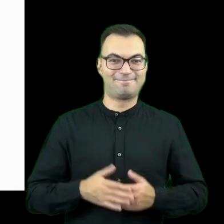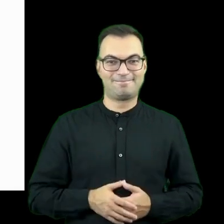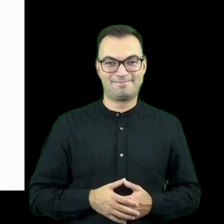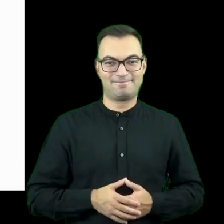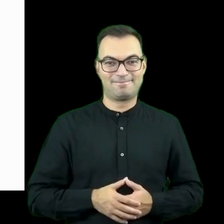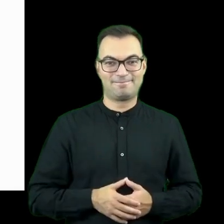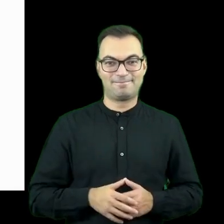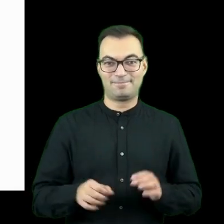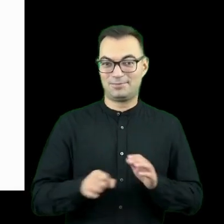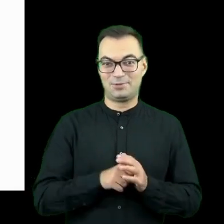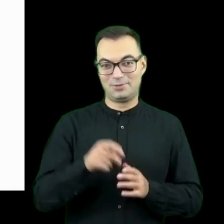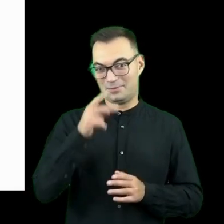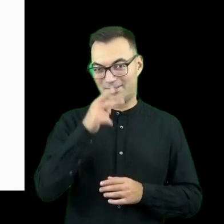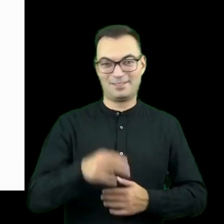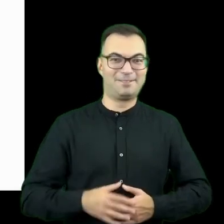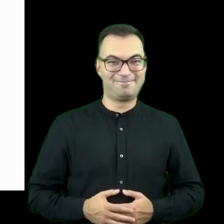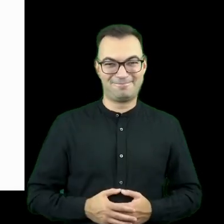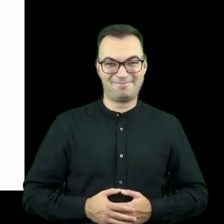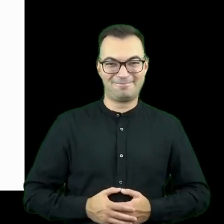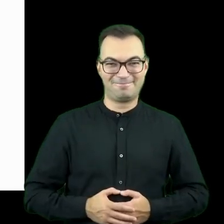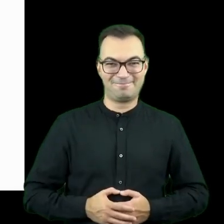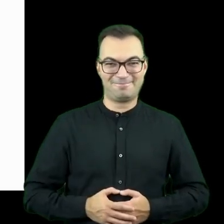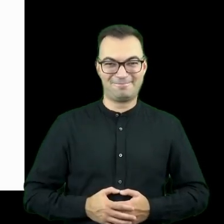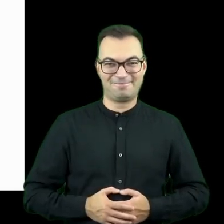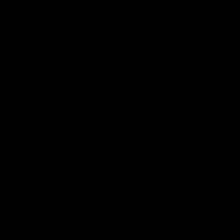Dzięki. Do zobaczenia.